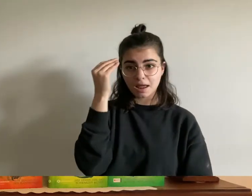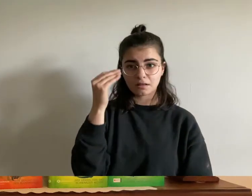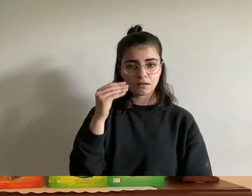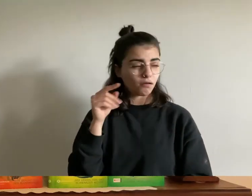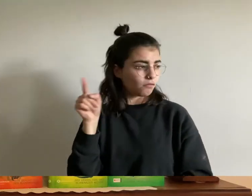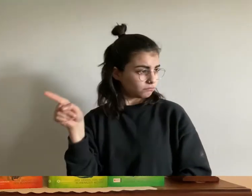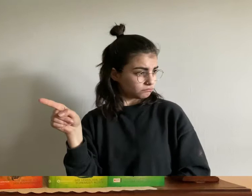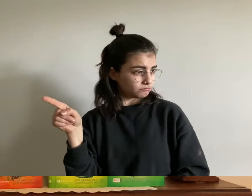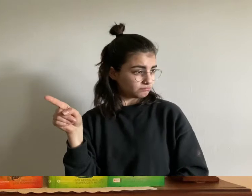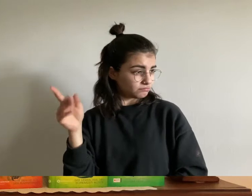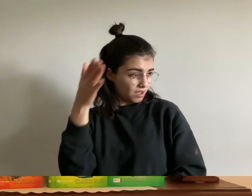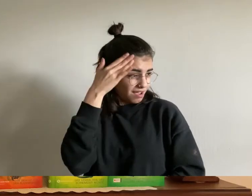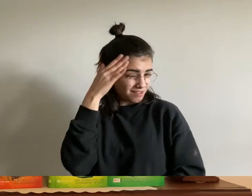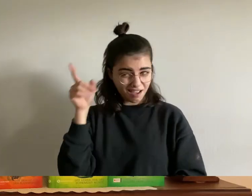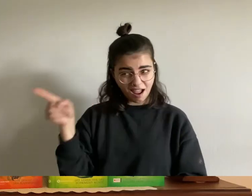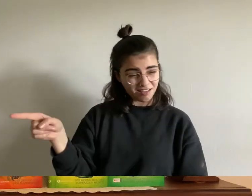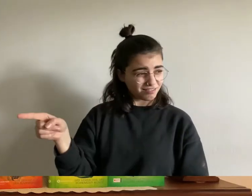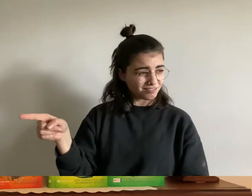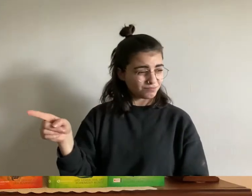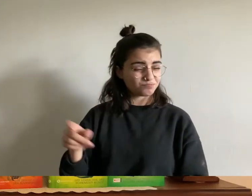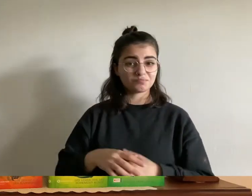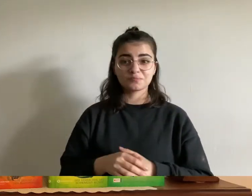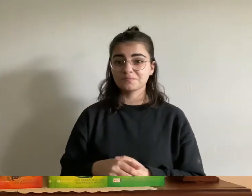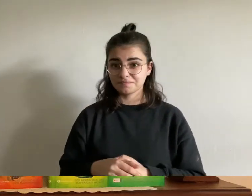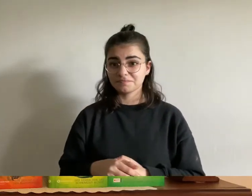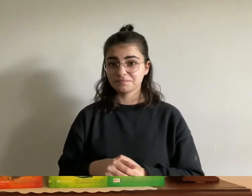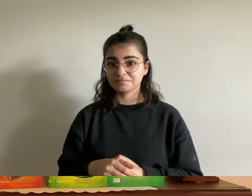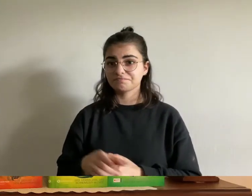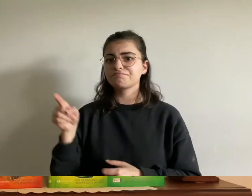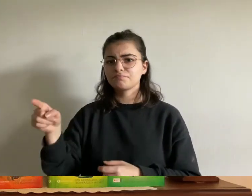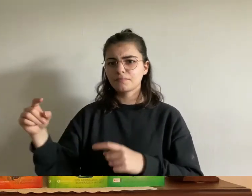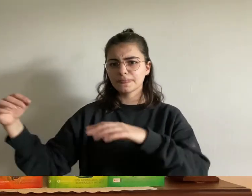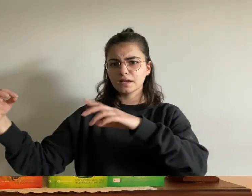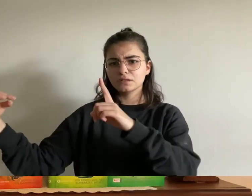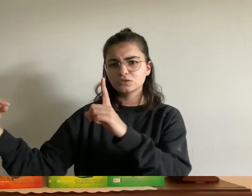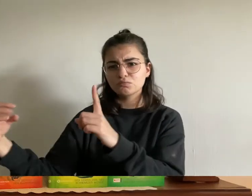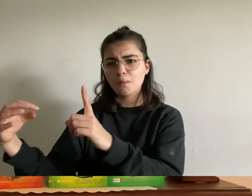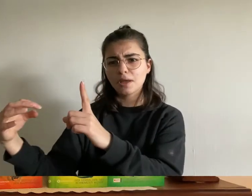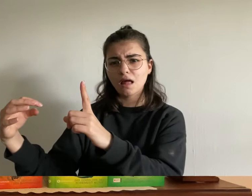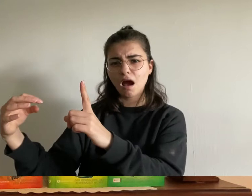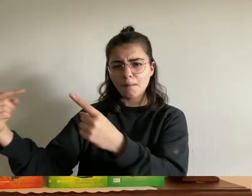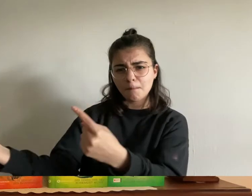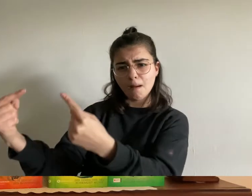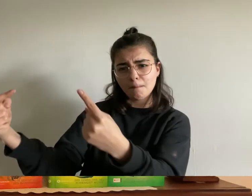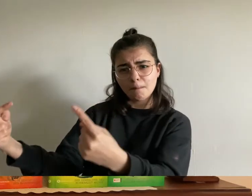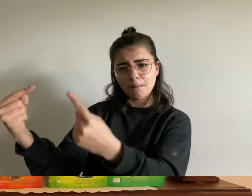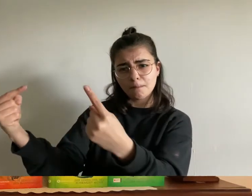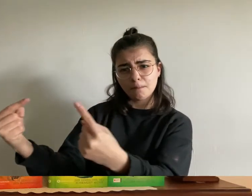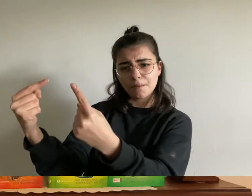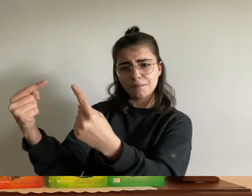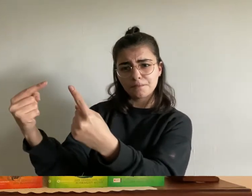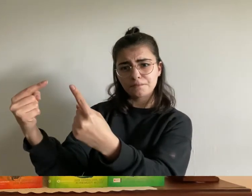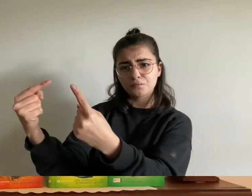spinne wurde von den vier figuren besiegt und alle freuten sich bis plötzlich ein knall ertönte und eine große puppe mit einem